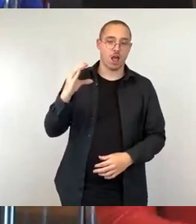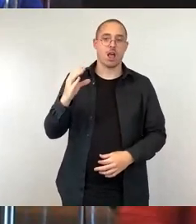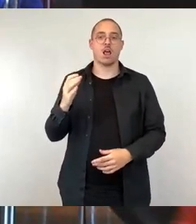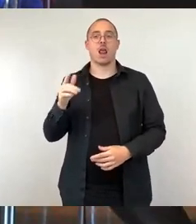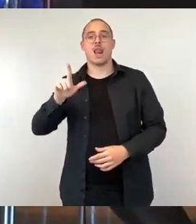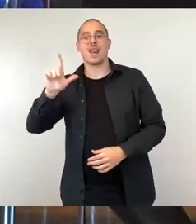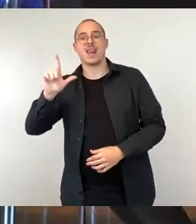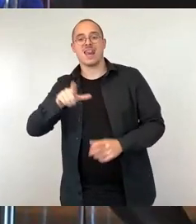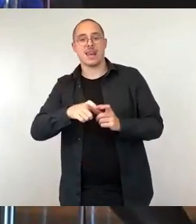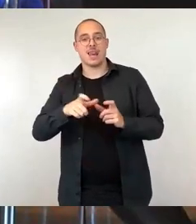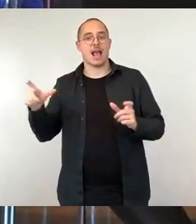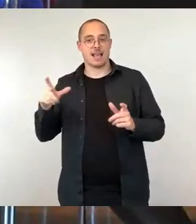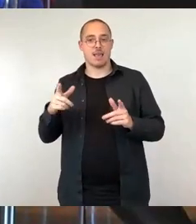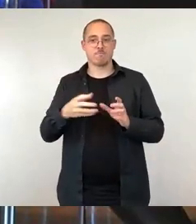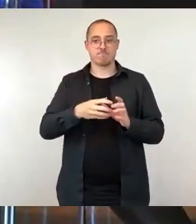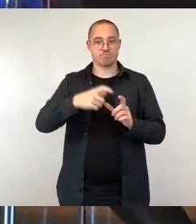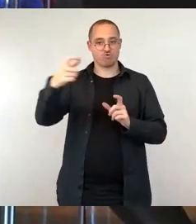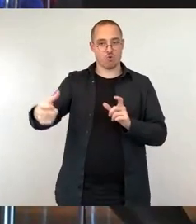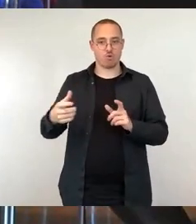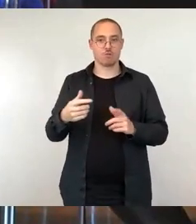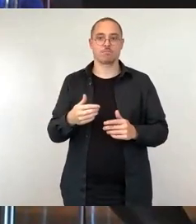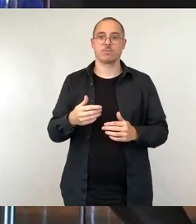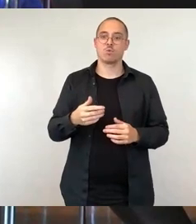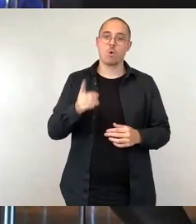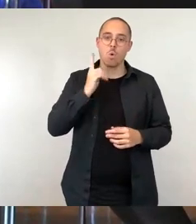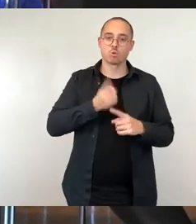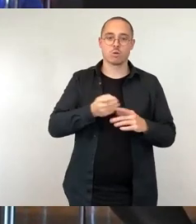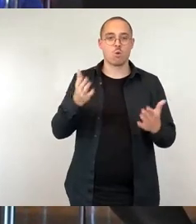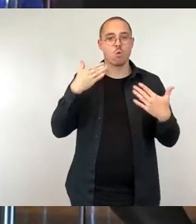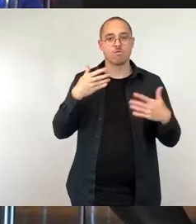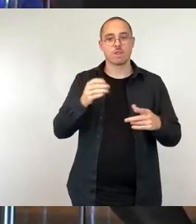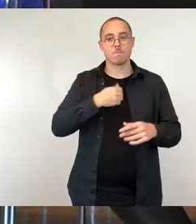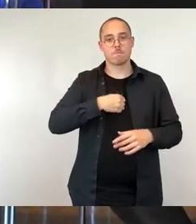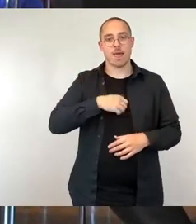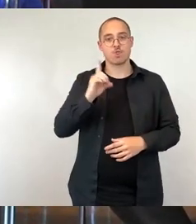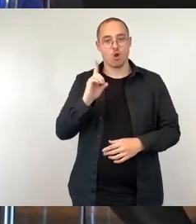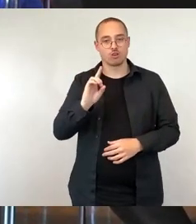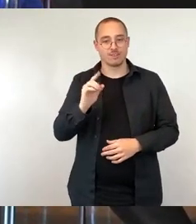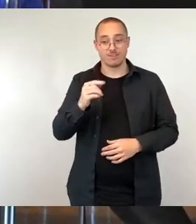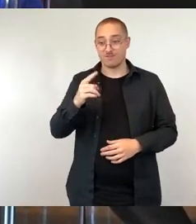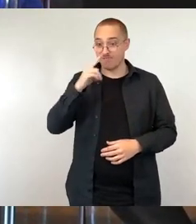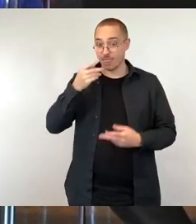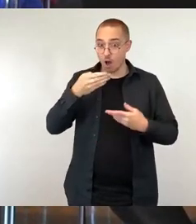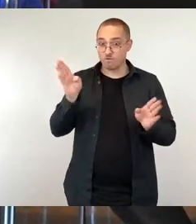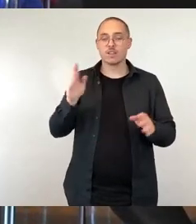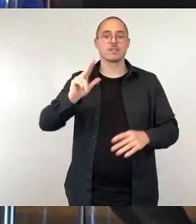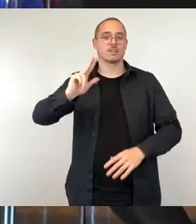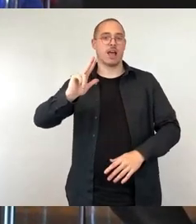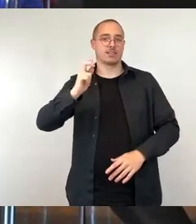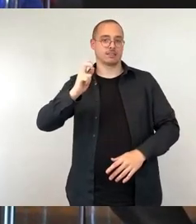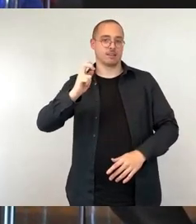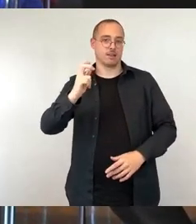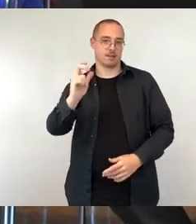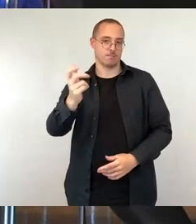30. Mai ihre Pforten öffnen. Die Frage ist, wie geht das zusammen, auf der einen Seite Überwärmung der Stadt